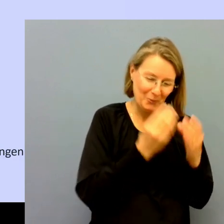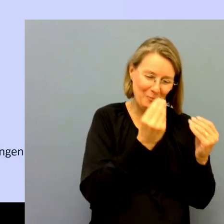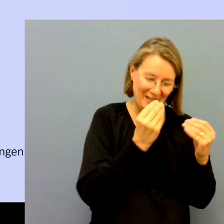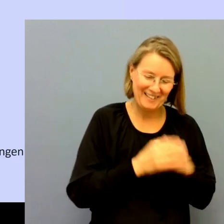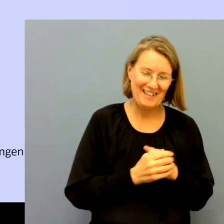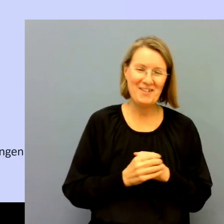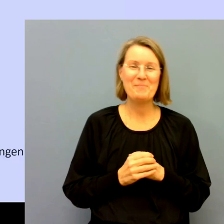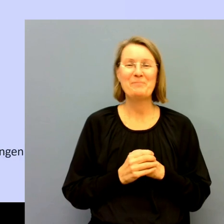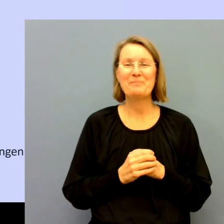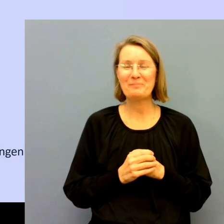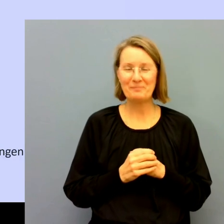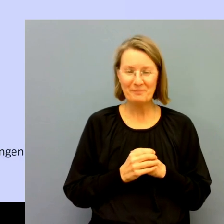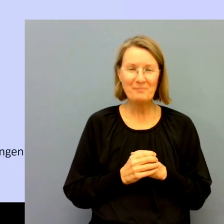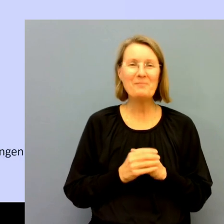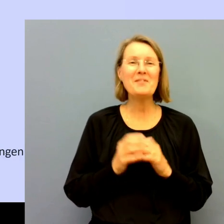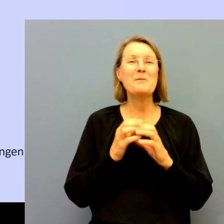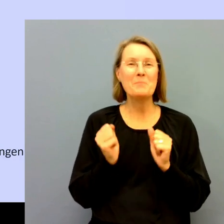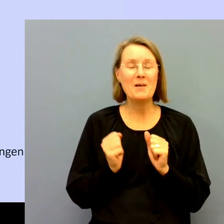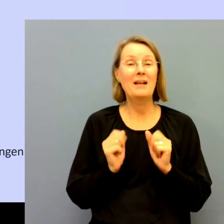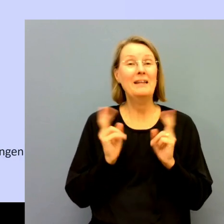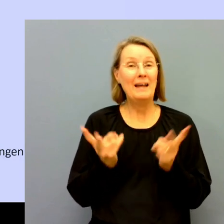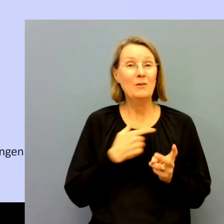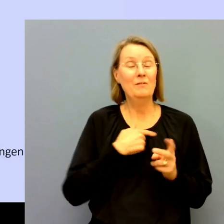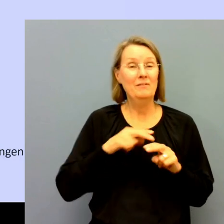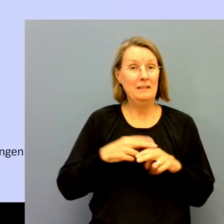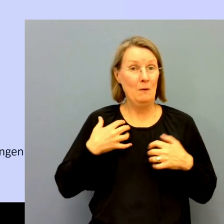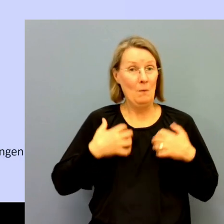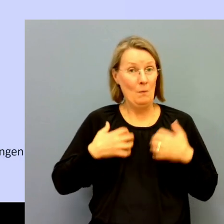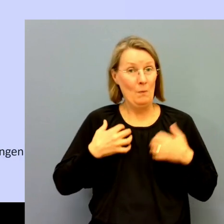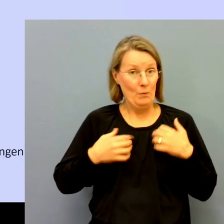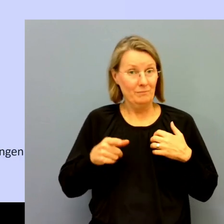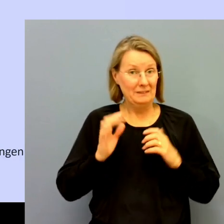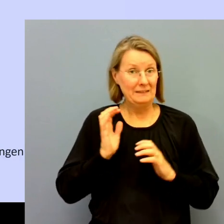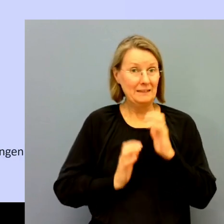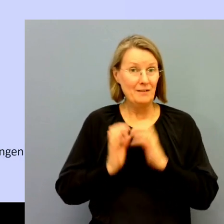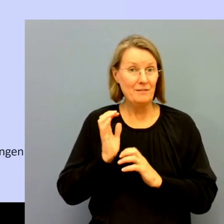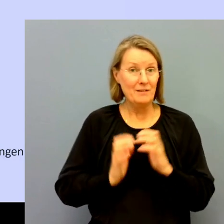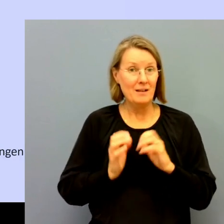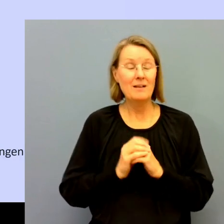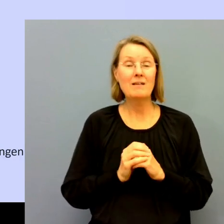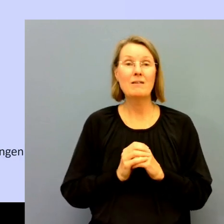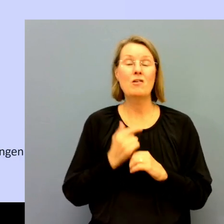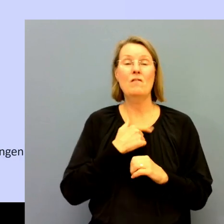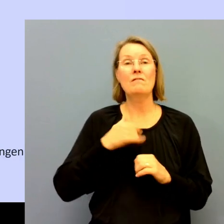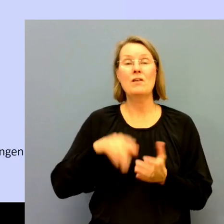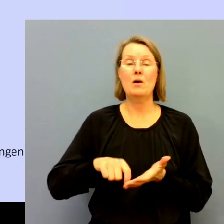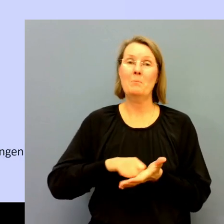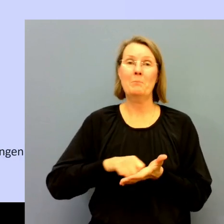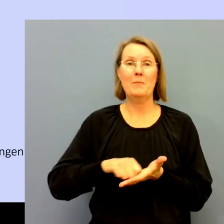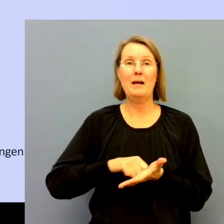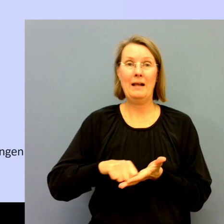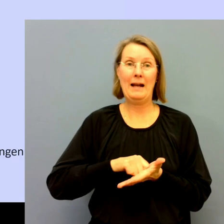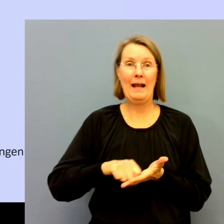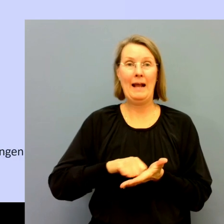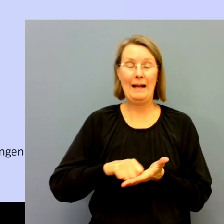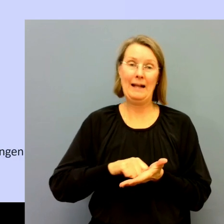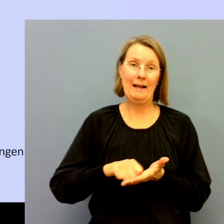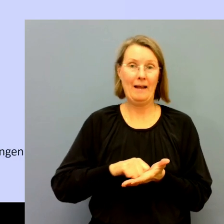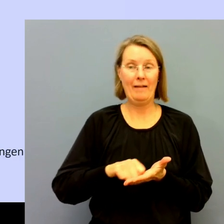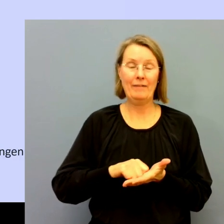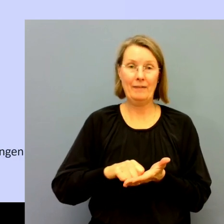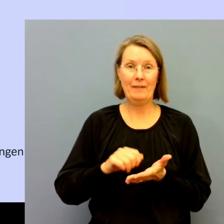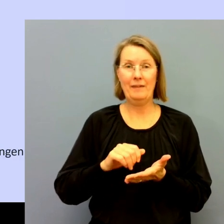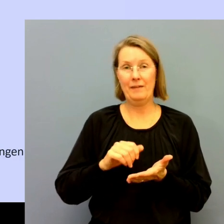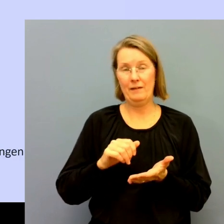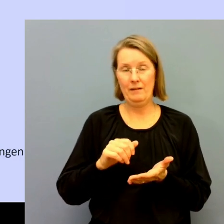Men de här siffrorna är ändå bekymrande. Och gör man en beräkning utifrån de här snitten